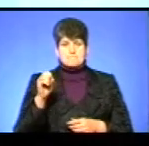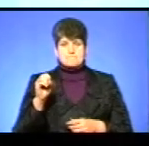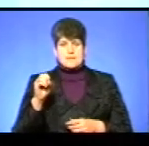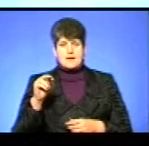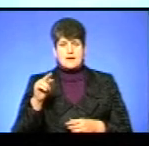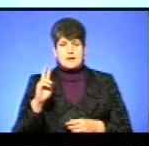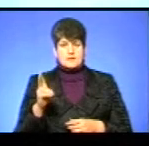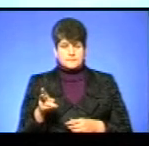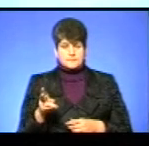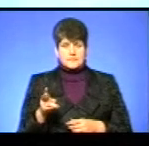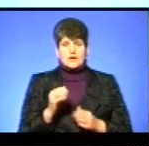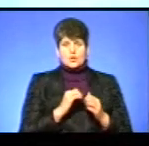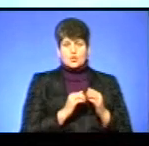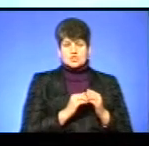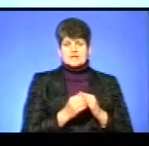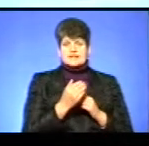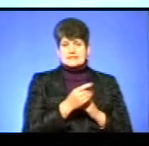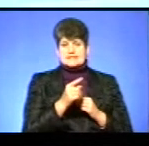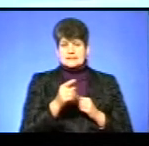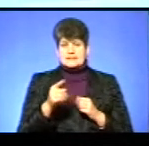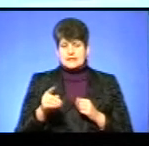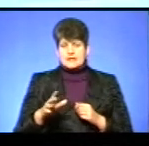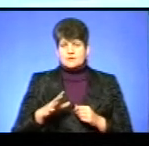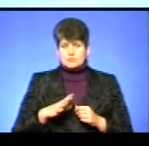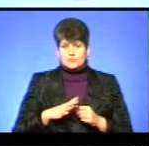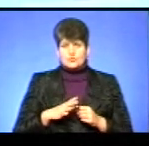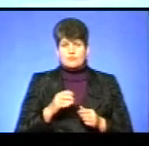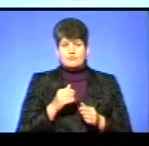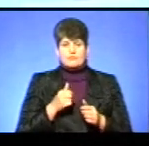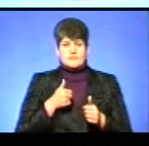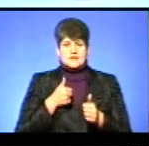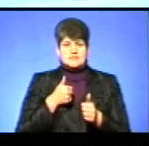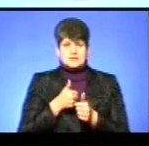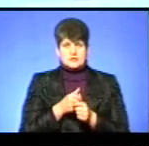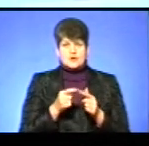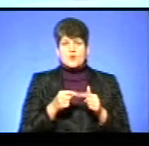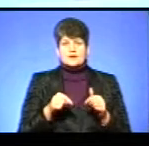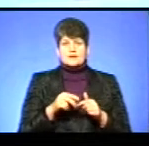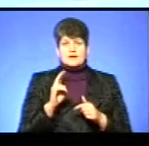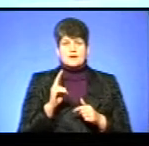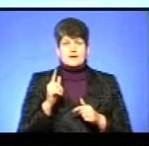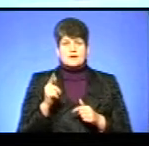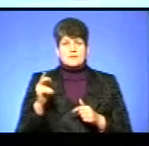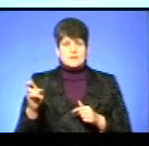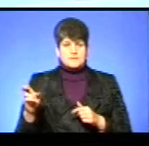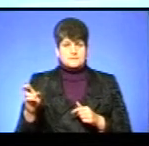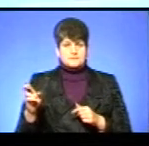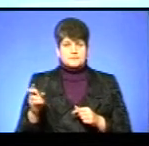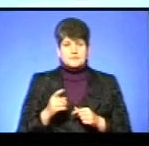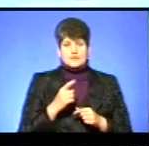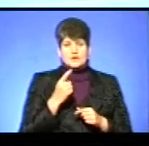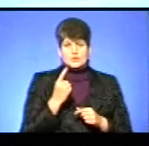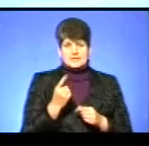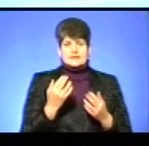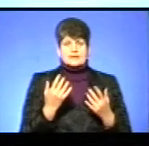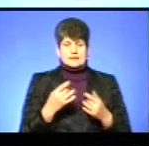Кожен із них був переслідуваний органами КГБ. Один кілька